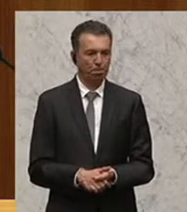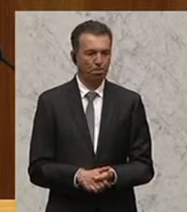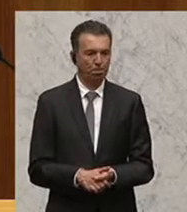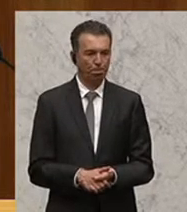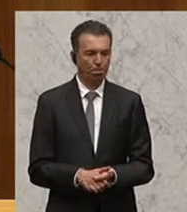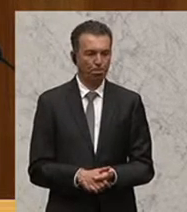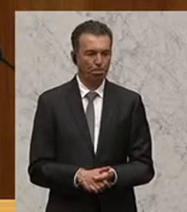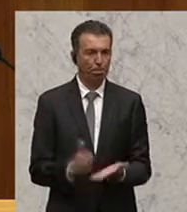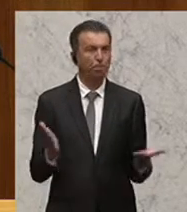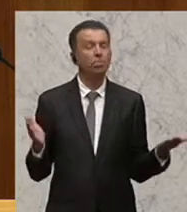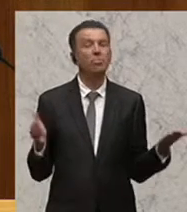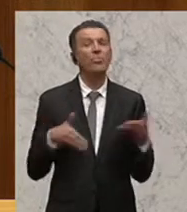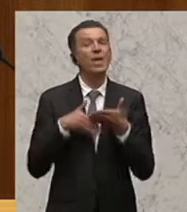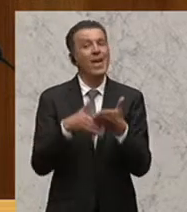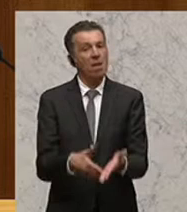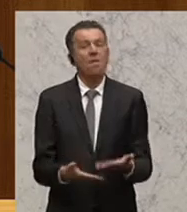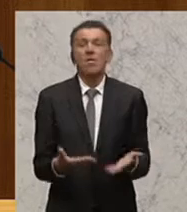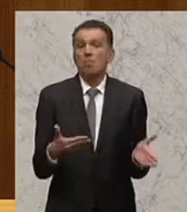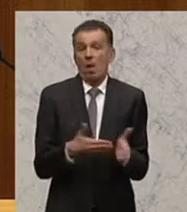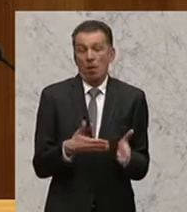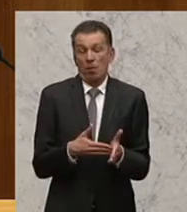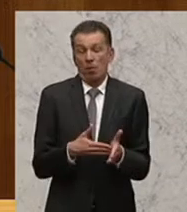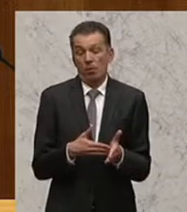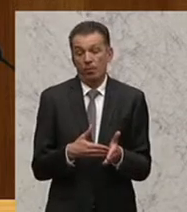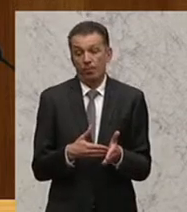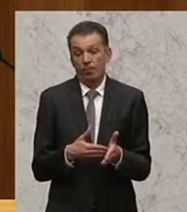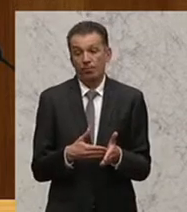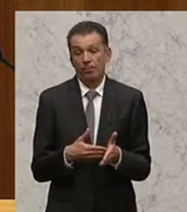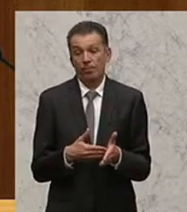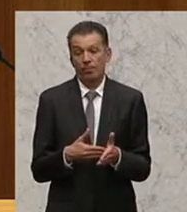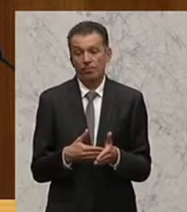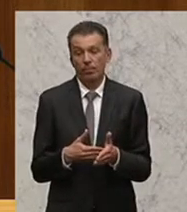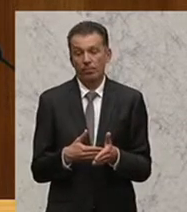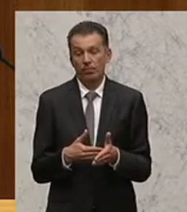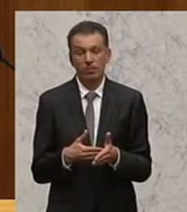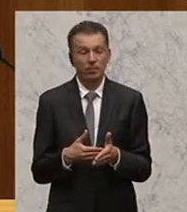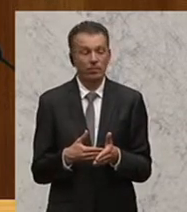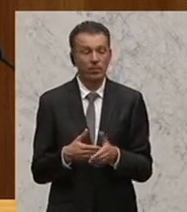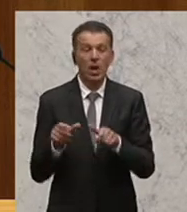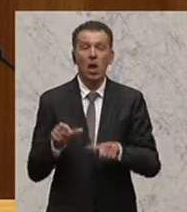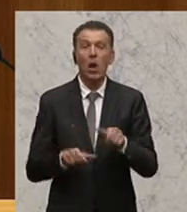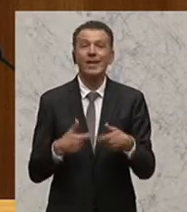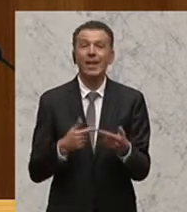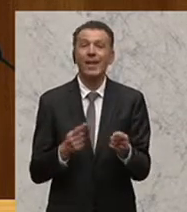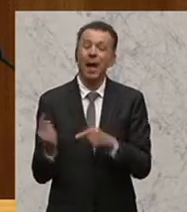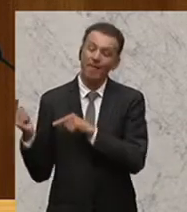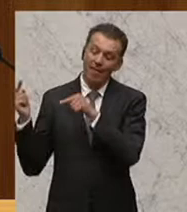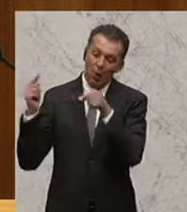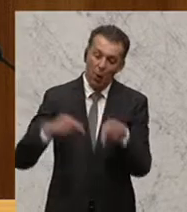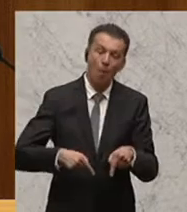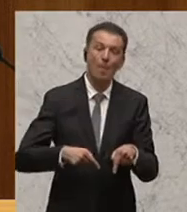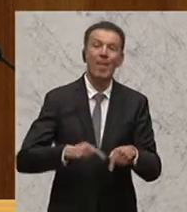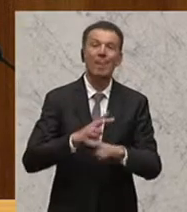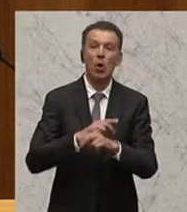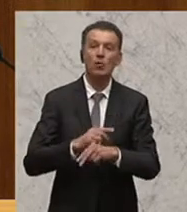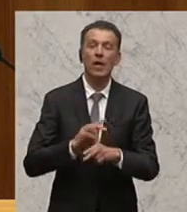Die Voraussetzung für diese Hilfe ist aber, dass die Leute überhaupt legal nach Österreich kommen können. Und das ist nicht der Fall. Der